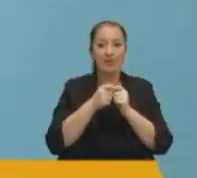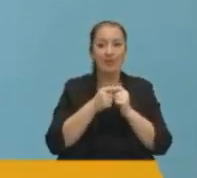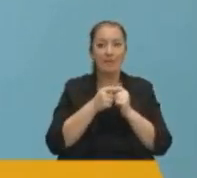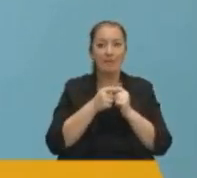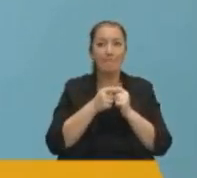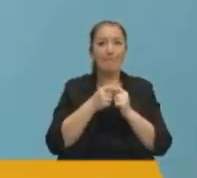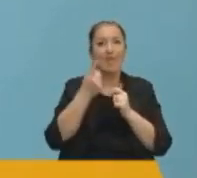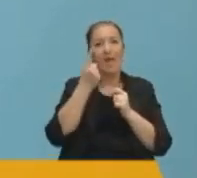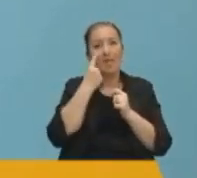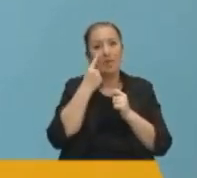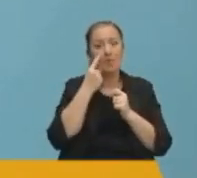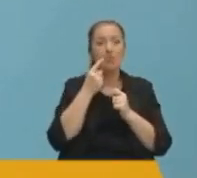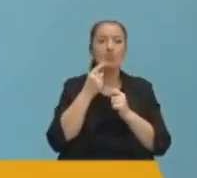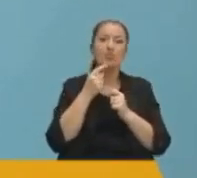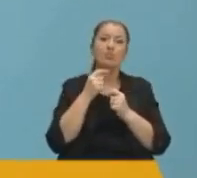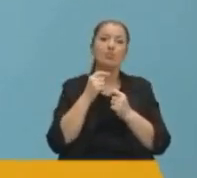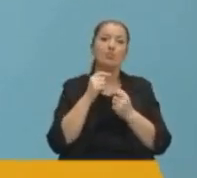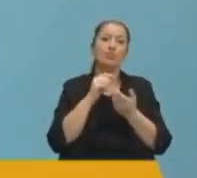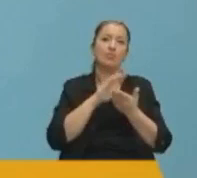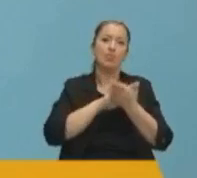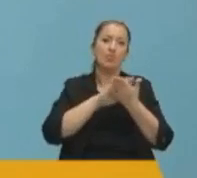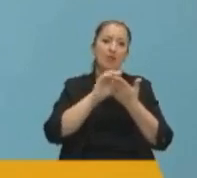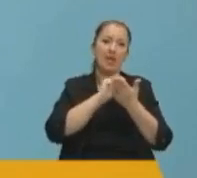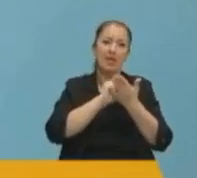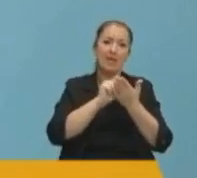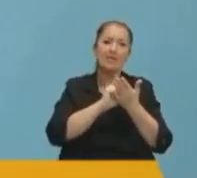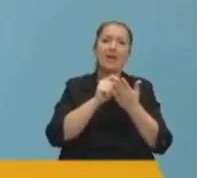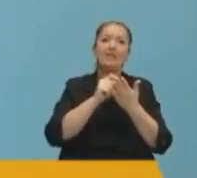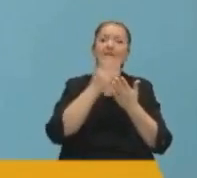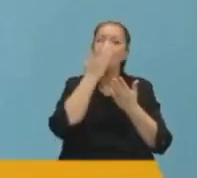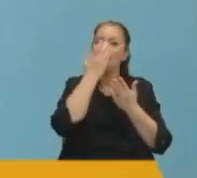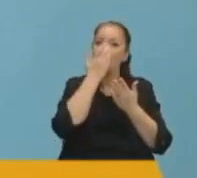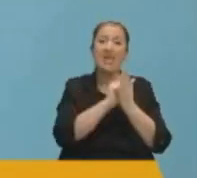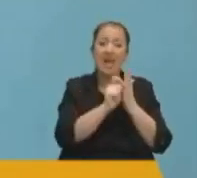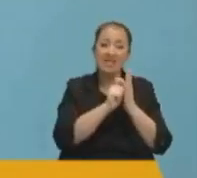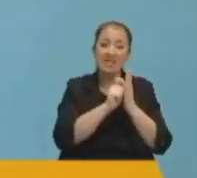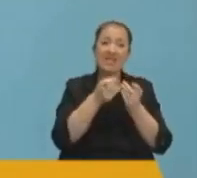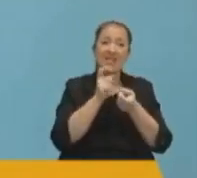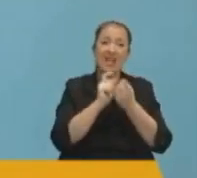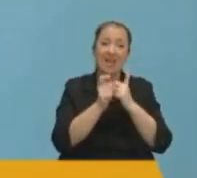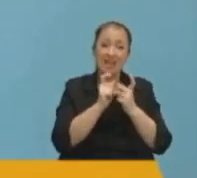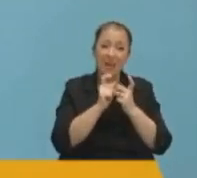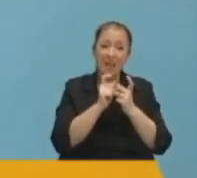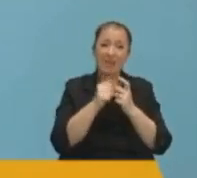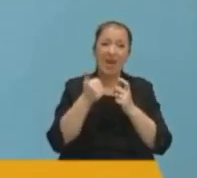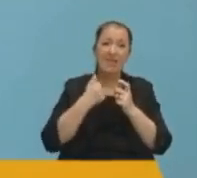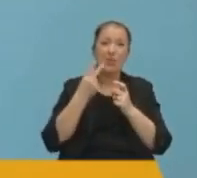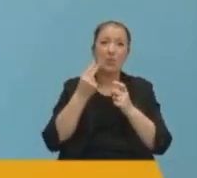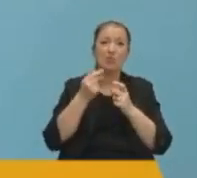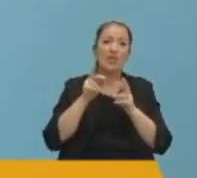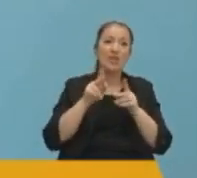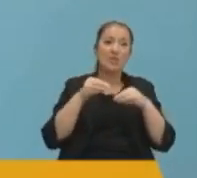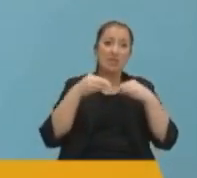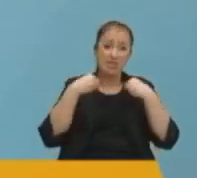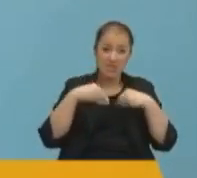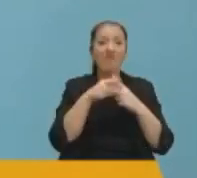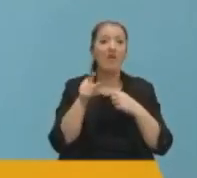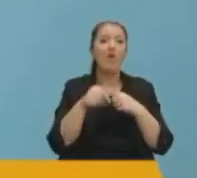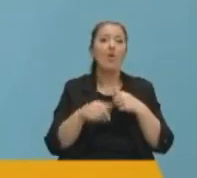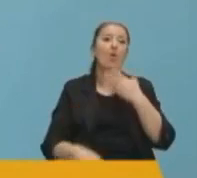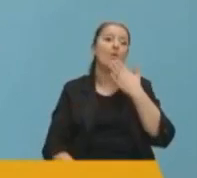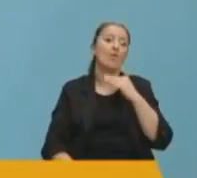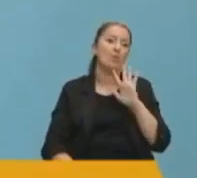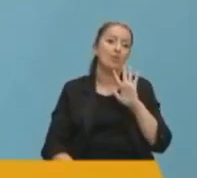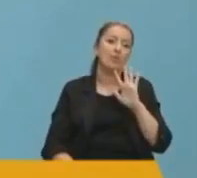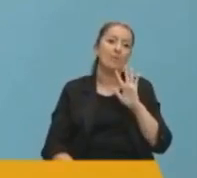Atatürk üzerine yazan ve neredeyse bu yazdığı kitapları asgari ücret fiyatında satan ve ceplerini dolduranlardan hiç ama hiç farkı yoktur.